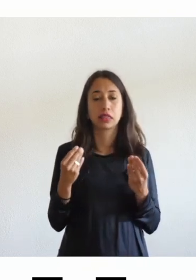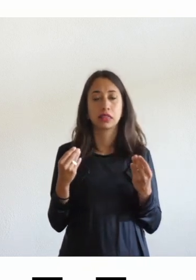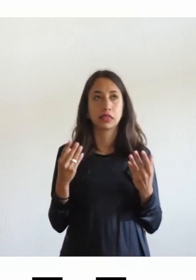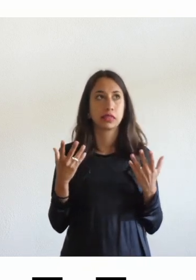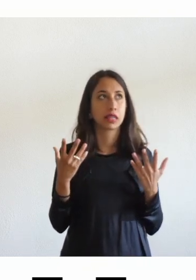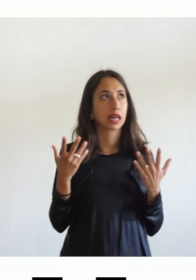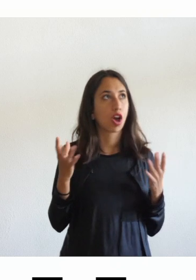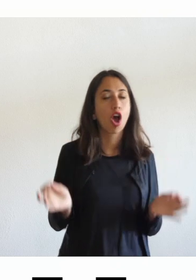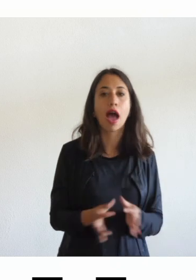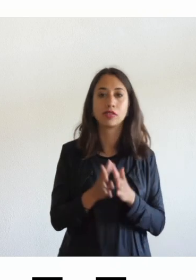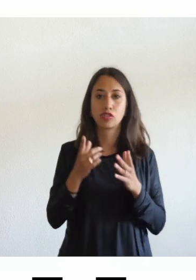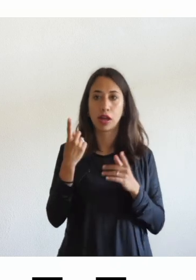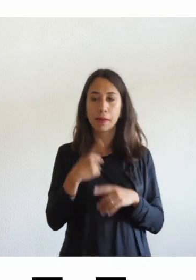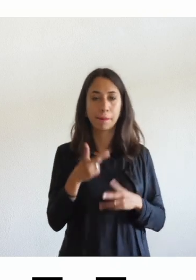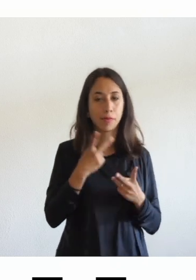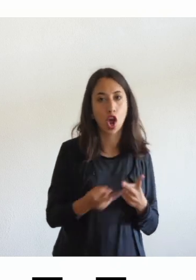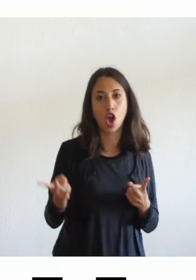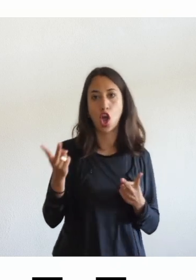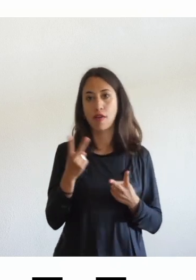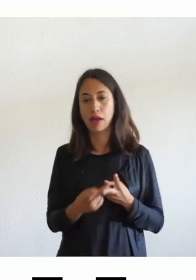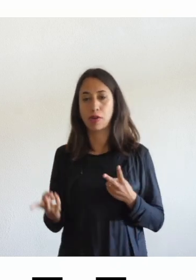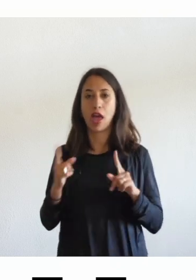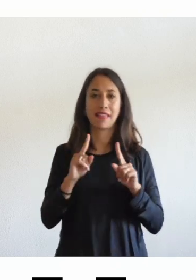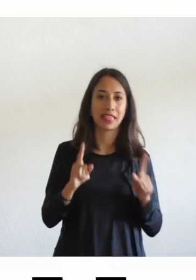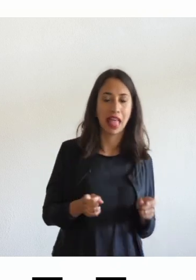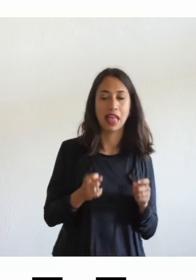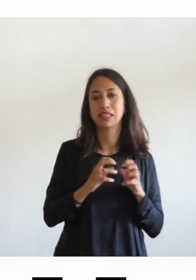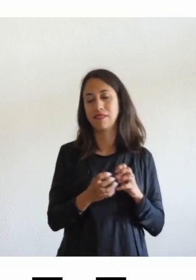tentativi tanti testi poi chiaramente nel tempo